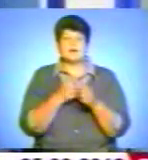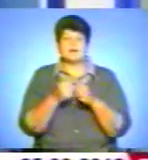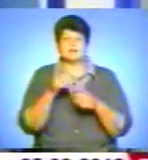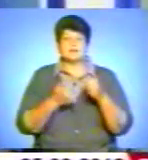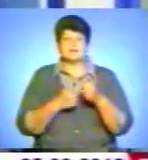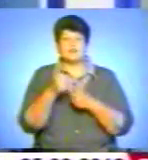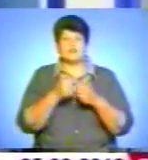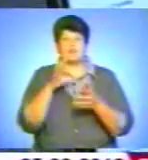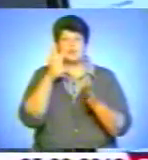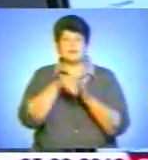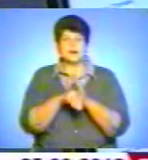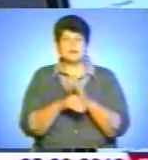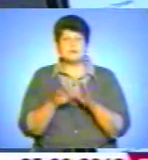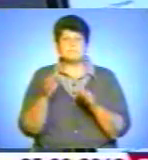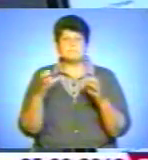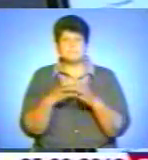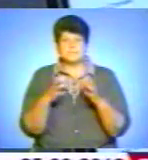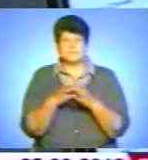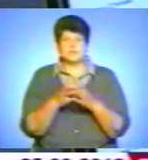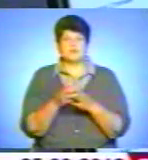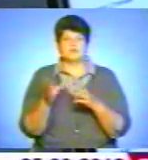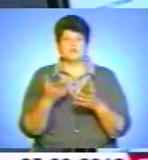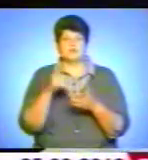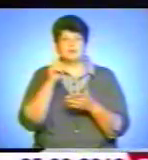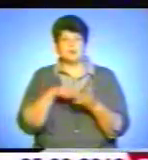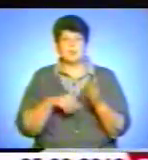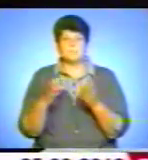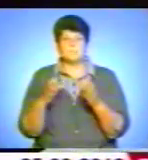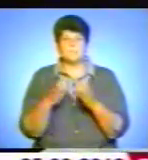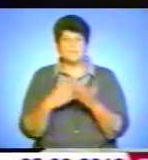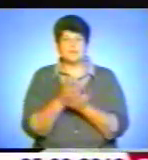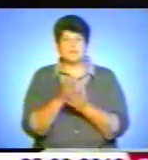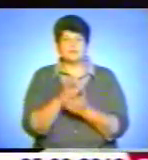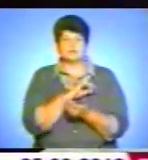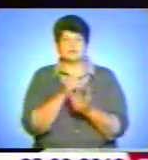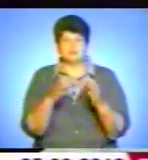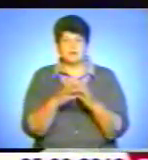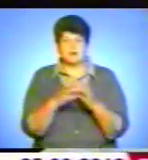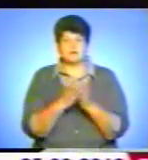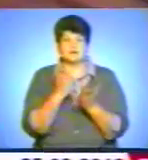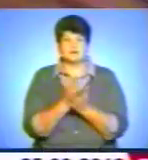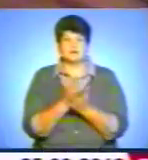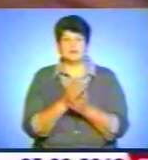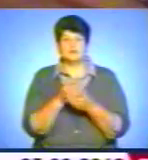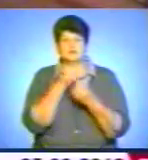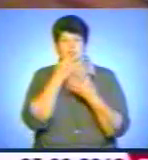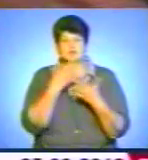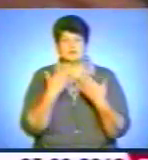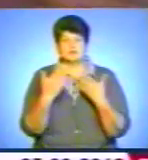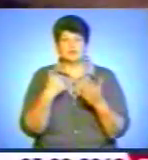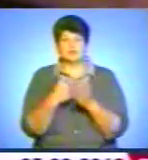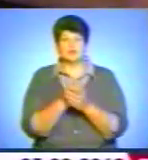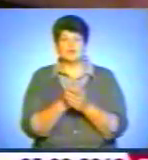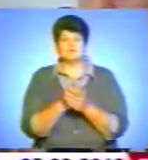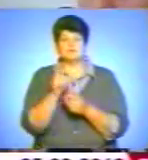партії. І часто довіра до політичної сили є результатом позитивного ставлення до її лідера. На думку соціолога, у тих